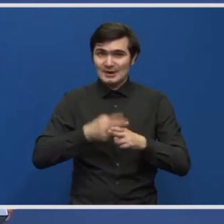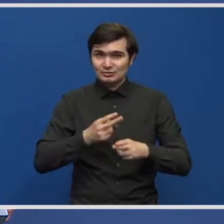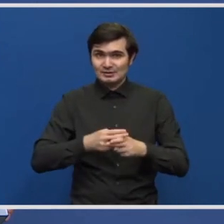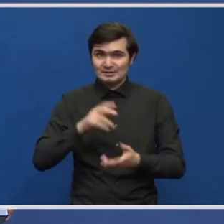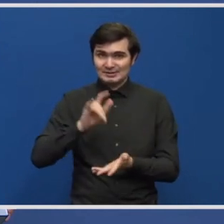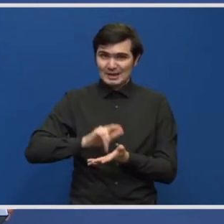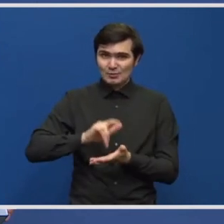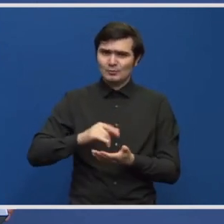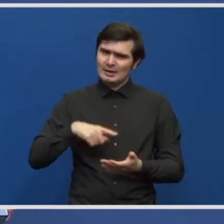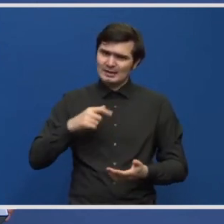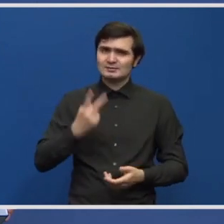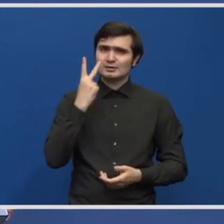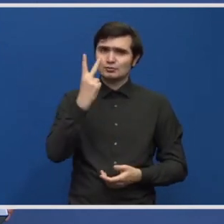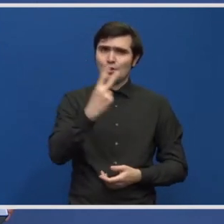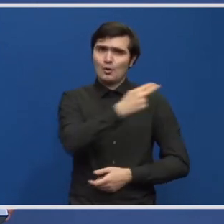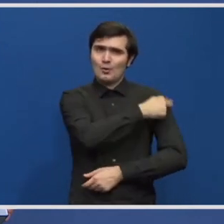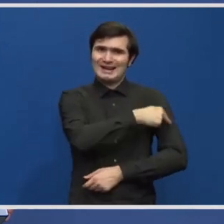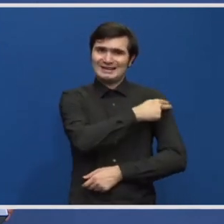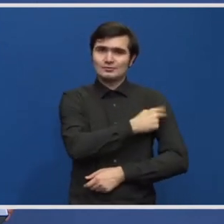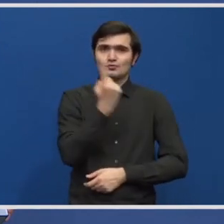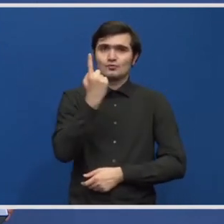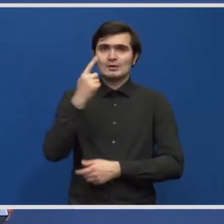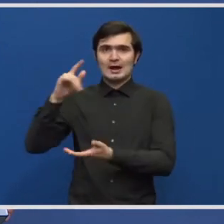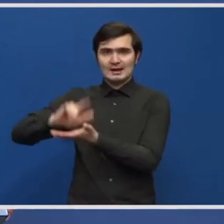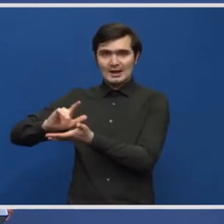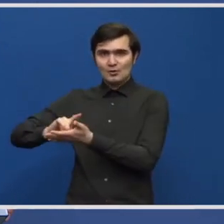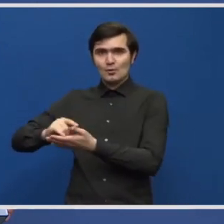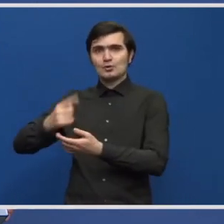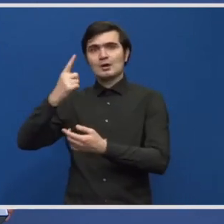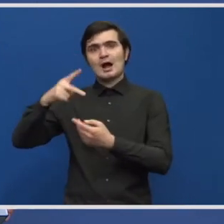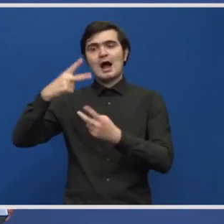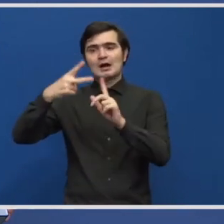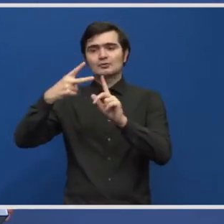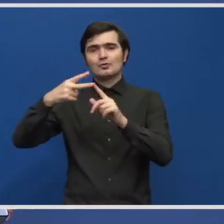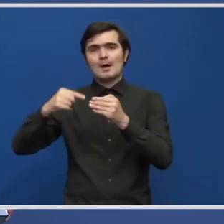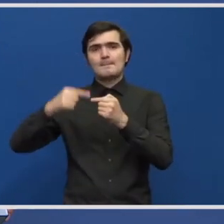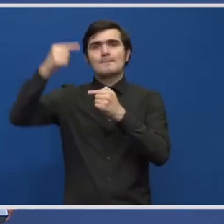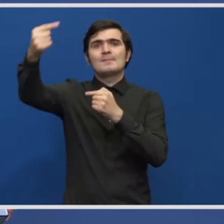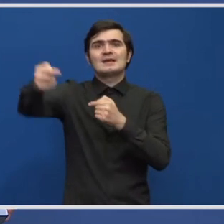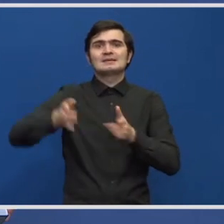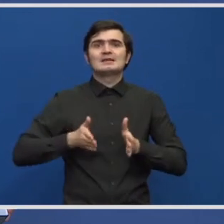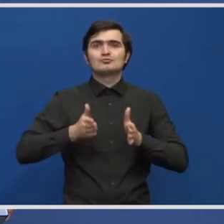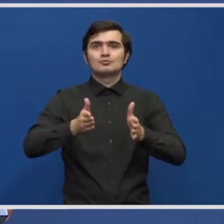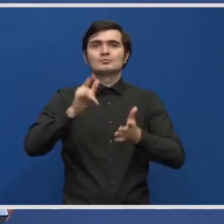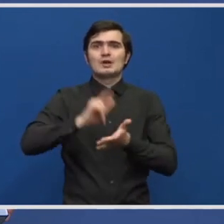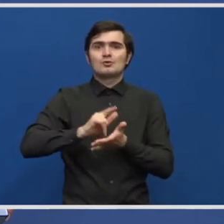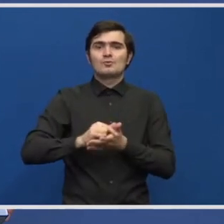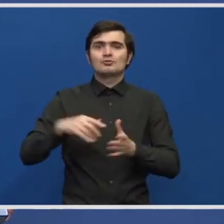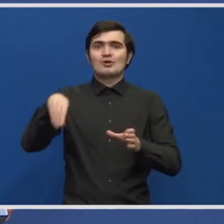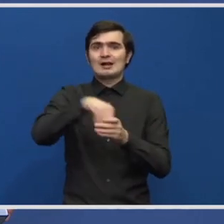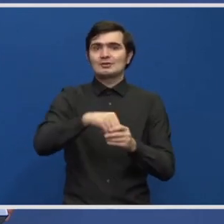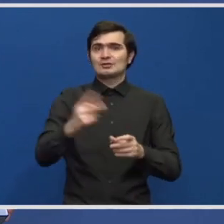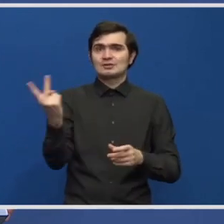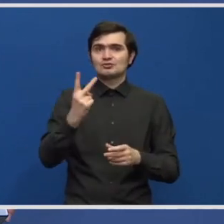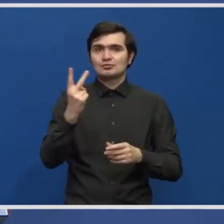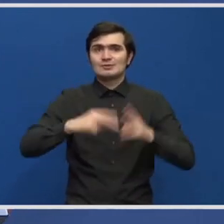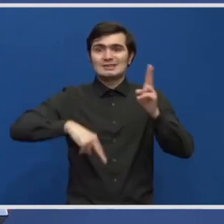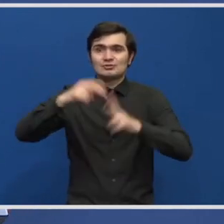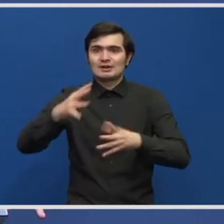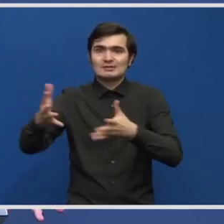Pentru că sunt două clinici medicale, una care este în aeroport, una peste drum de aeroport. Efectiv, angajații lor se certă pe pasagerii din aeroport.